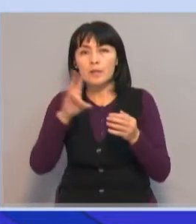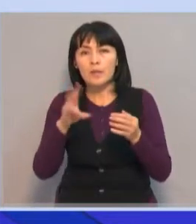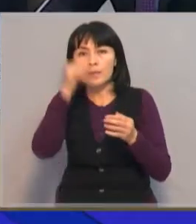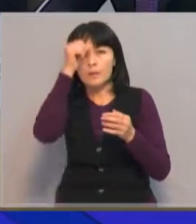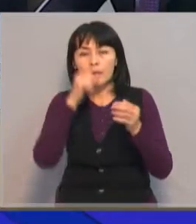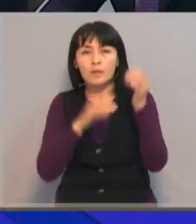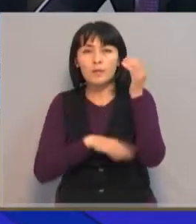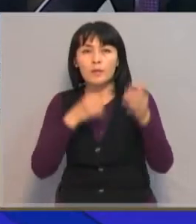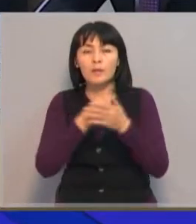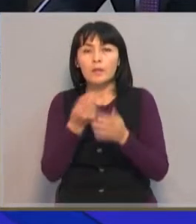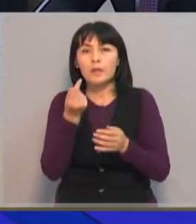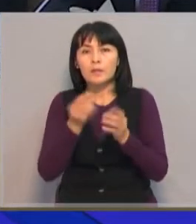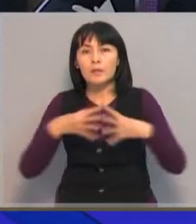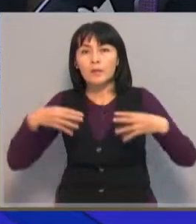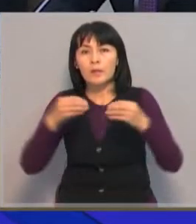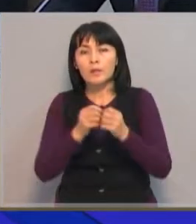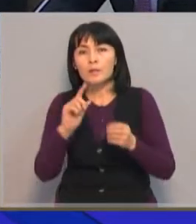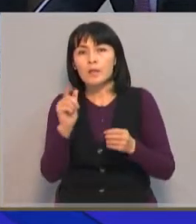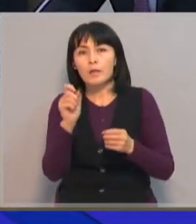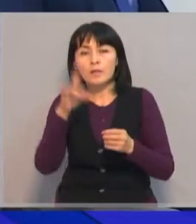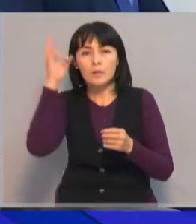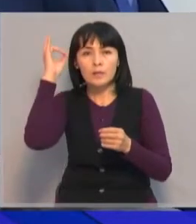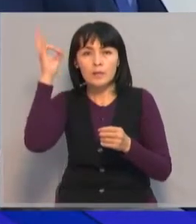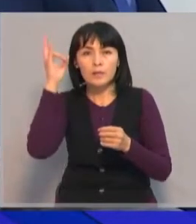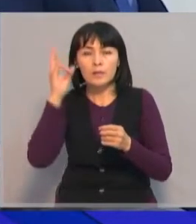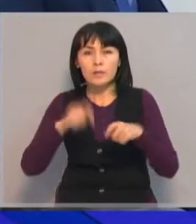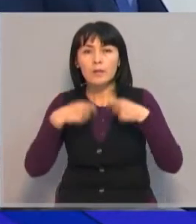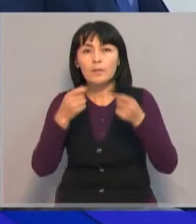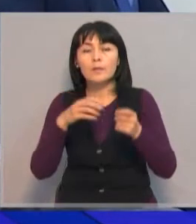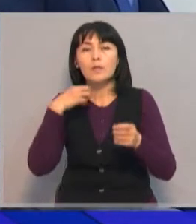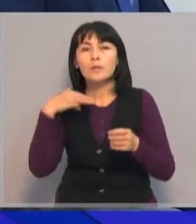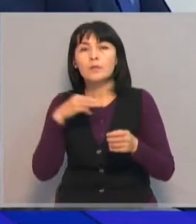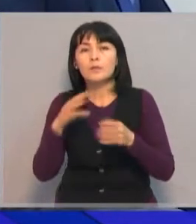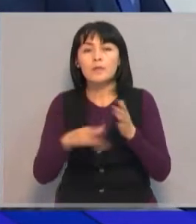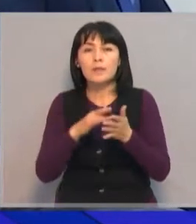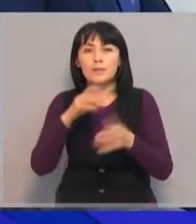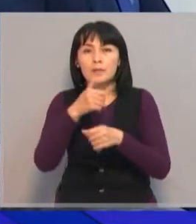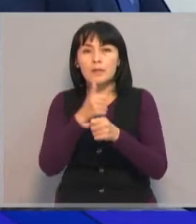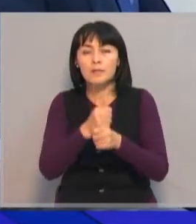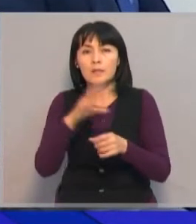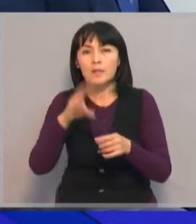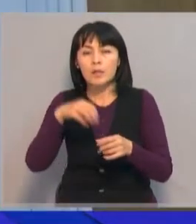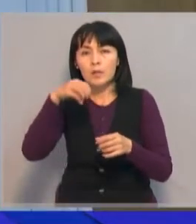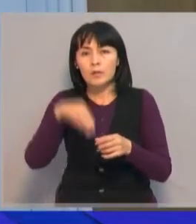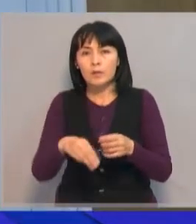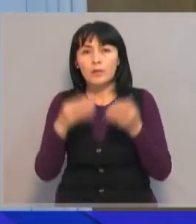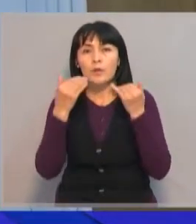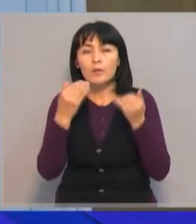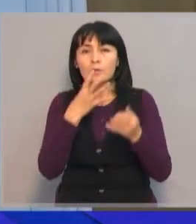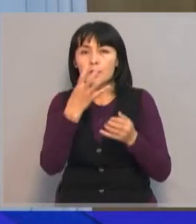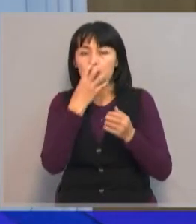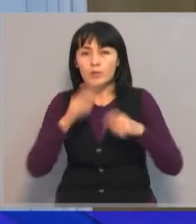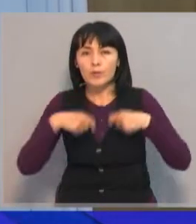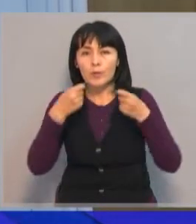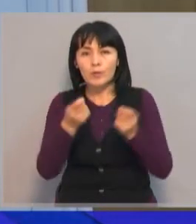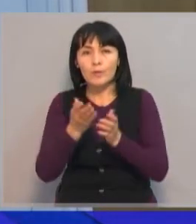соңына дейін аз қамтылған ұтпасыларға газосигнализатор орнатылады. Түркістан қаласының әкімі Нұрбол Тұрашпеков жылуымен